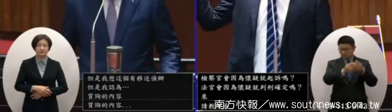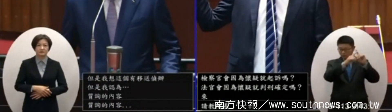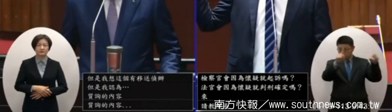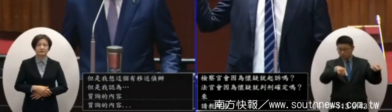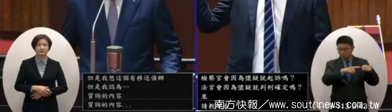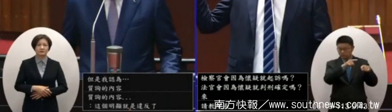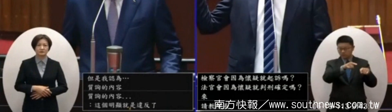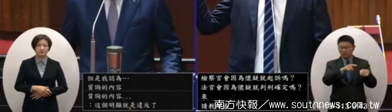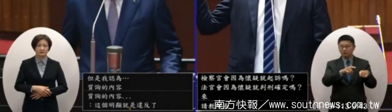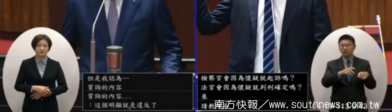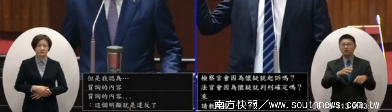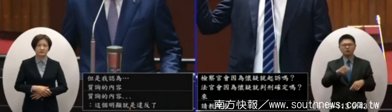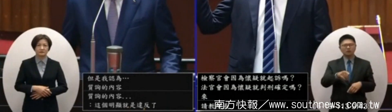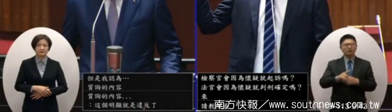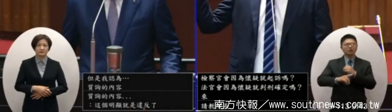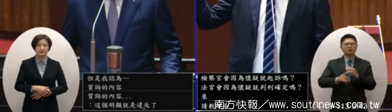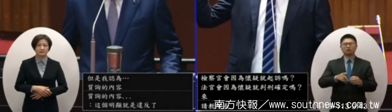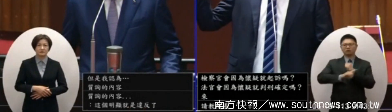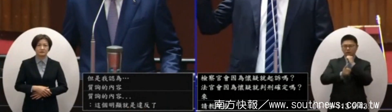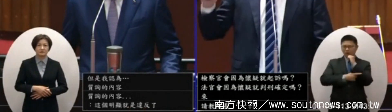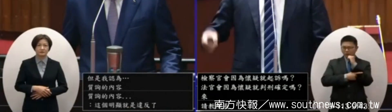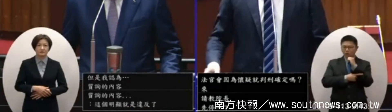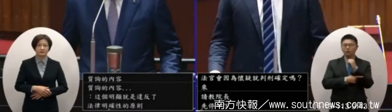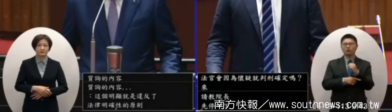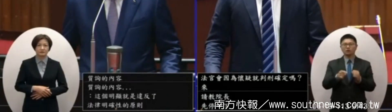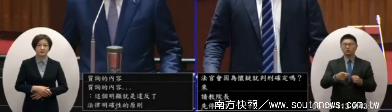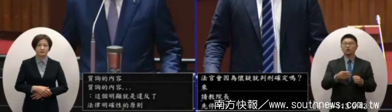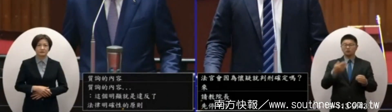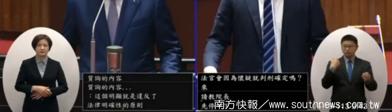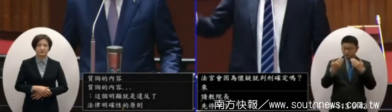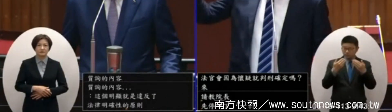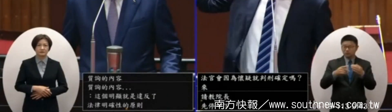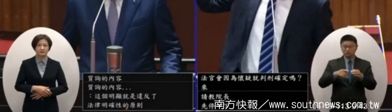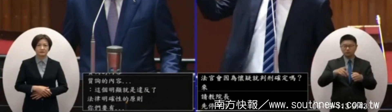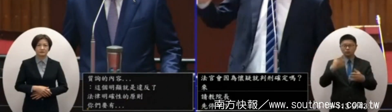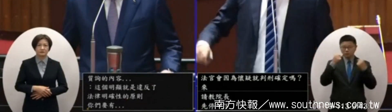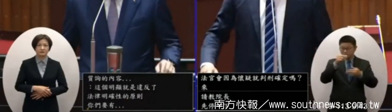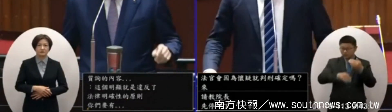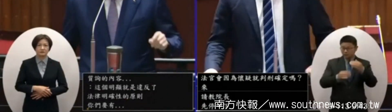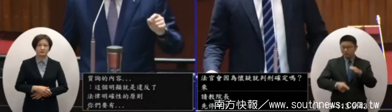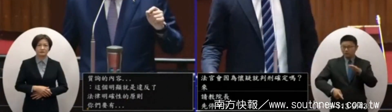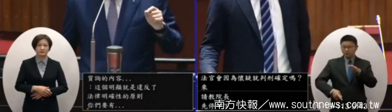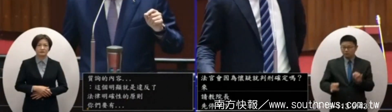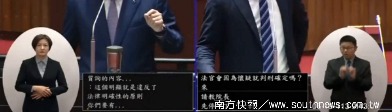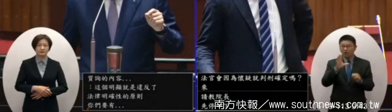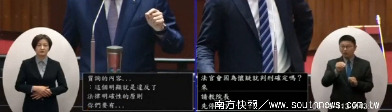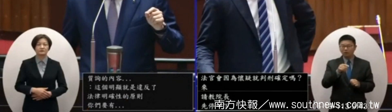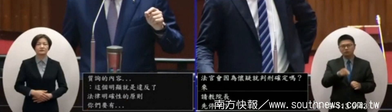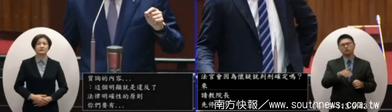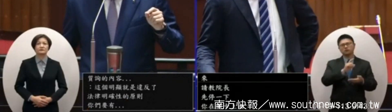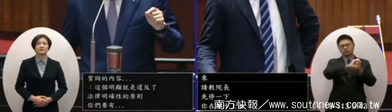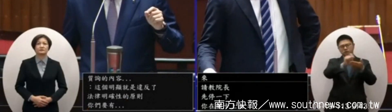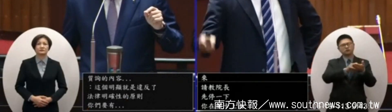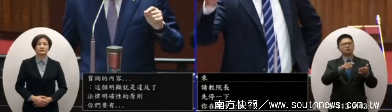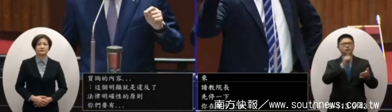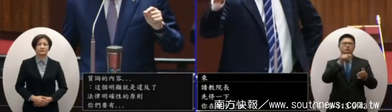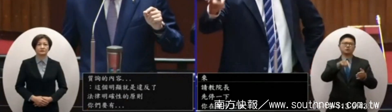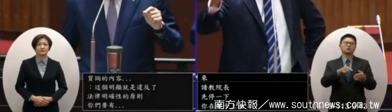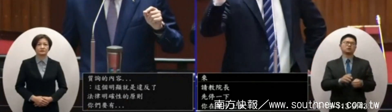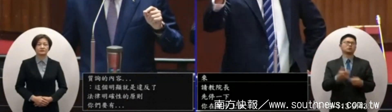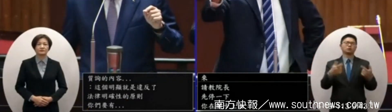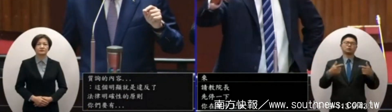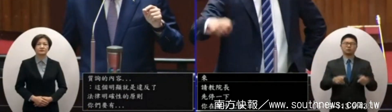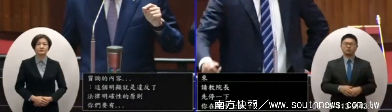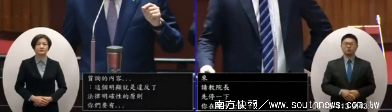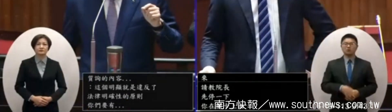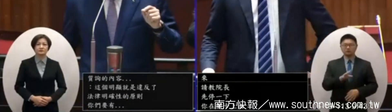等一下會不會違反法律性明確性原則我們等一下進一步討論吧你上面不是說違反法律明確性原則齁你說